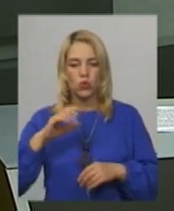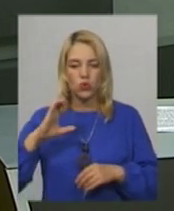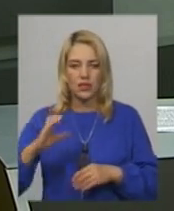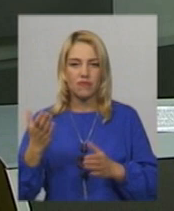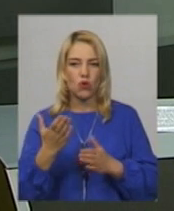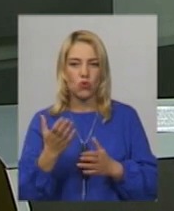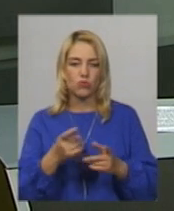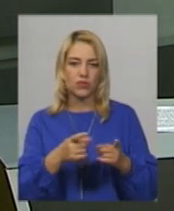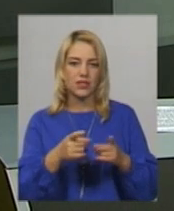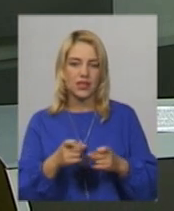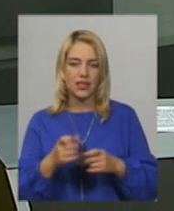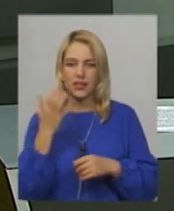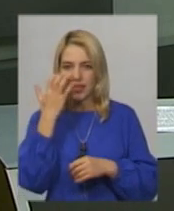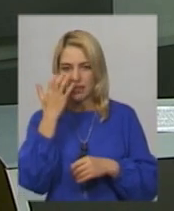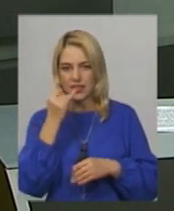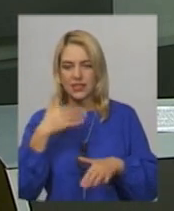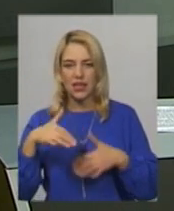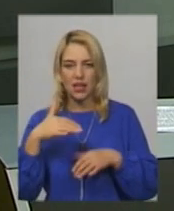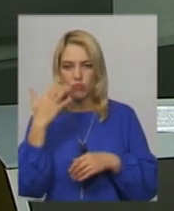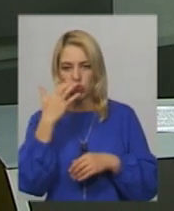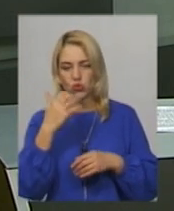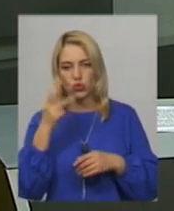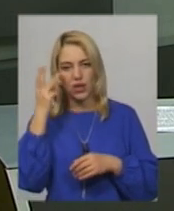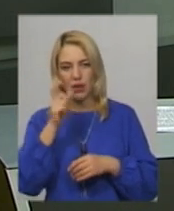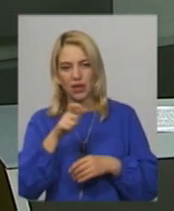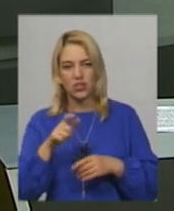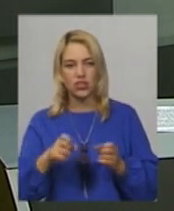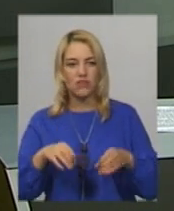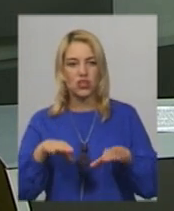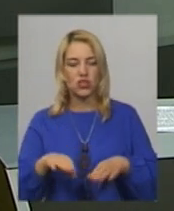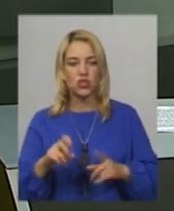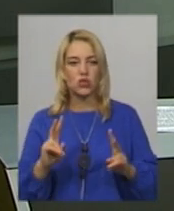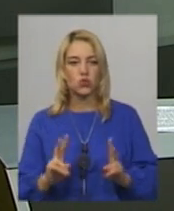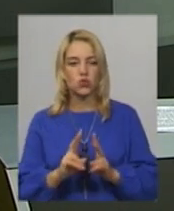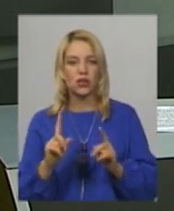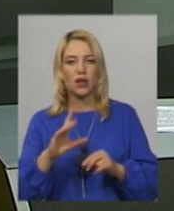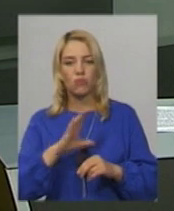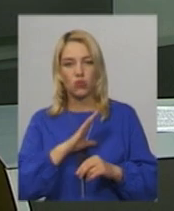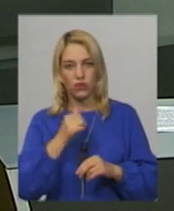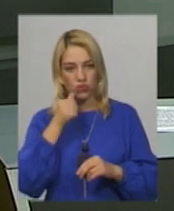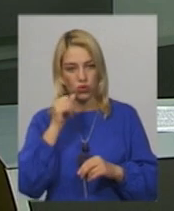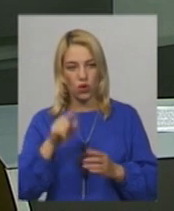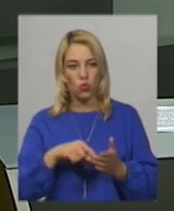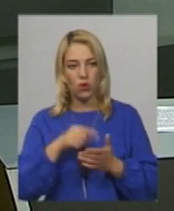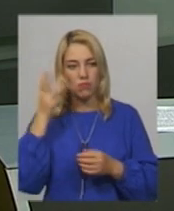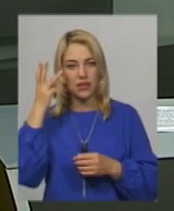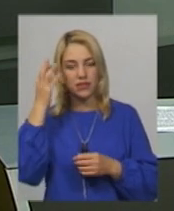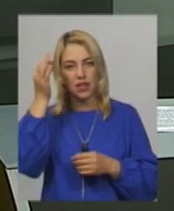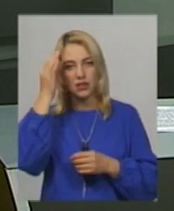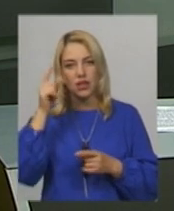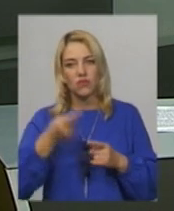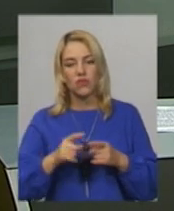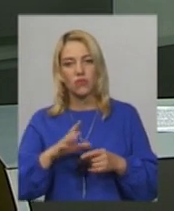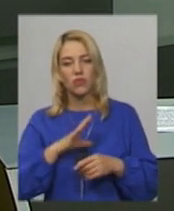задіяні незрячі і слабкозорі хмельничани вирішували на зустрічі, що відбулася учора у Хмельницькому. Нагадаю, вона